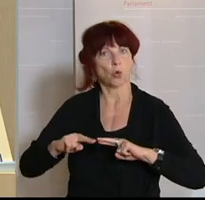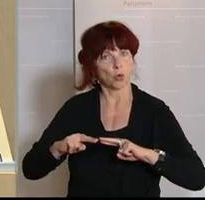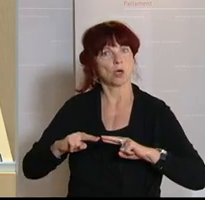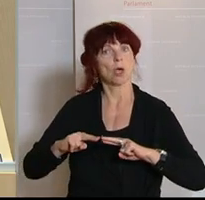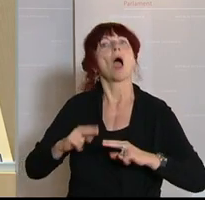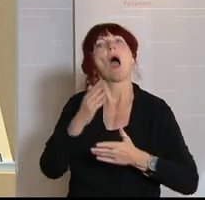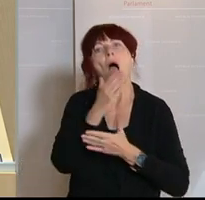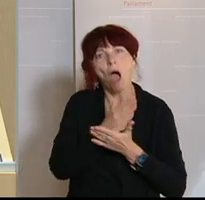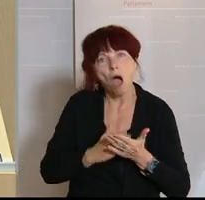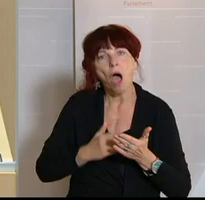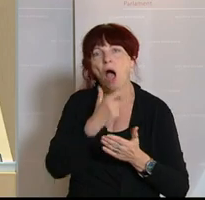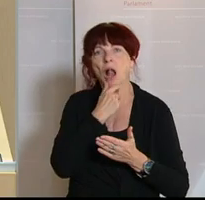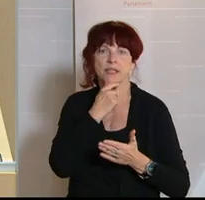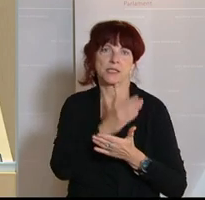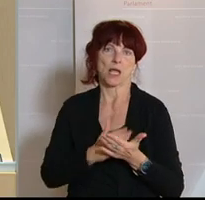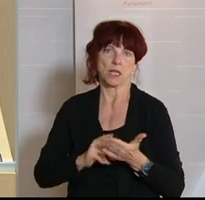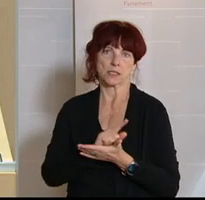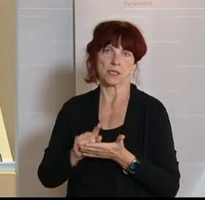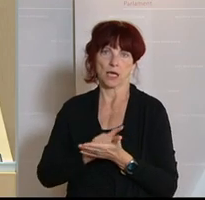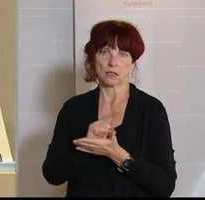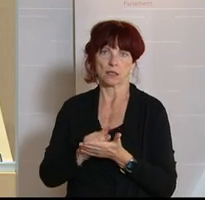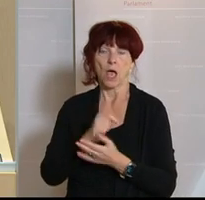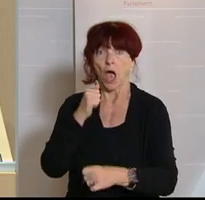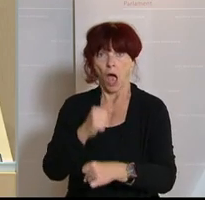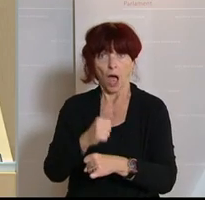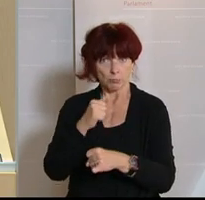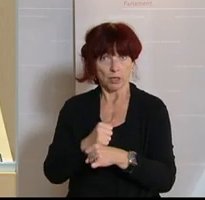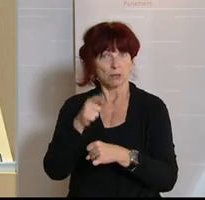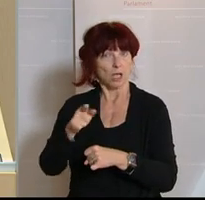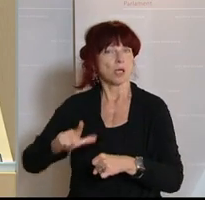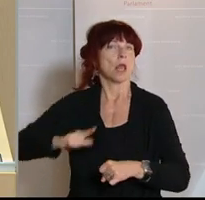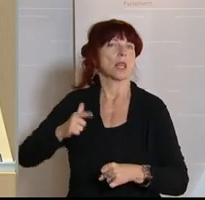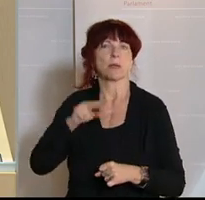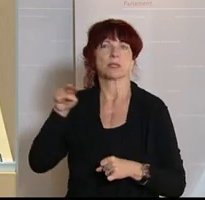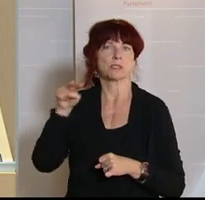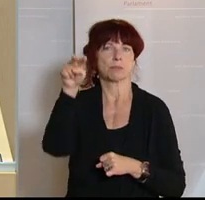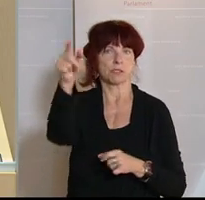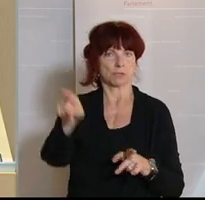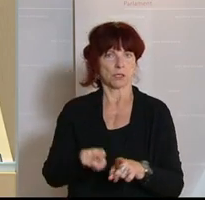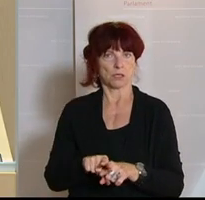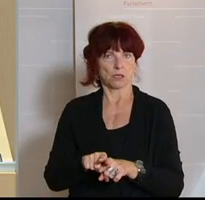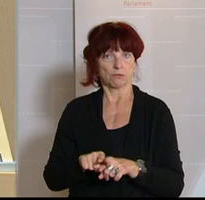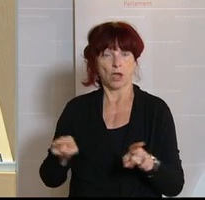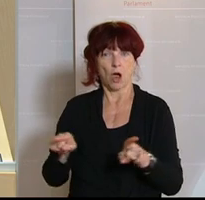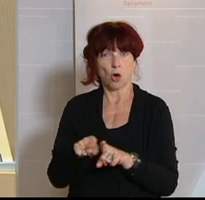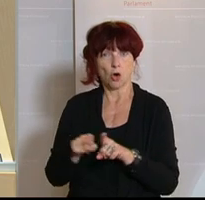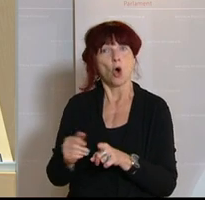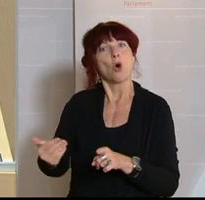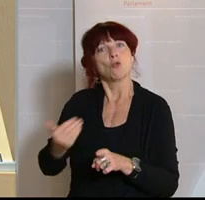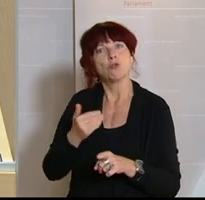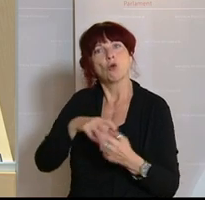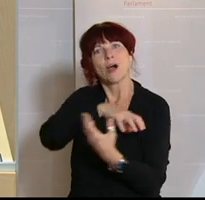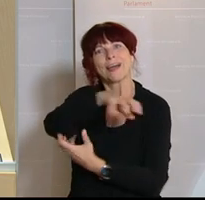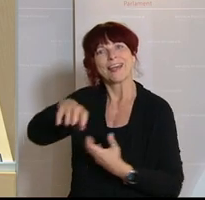Arbeiten ist Perspektive. Unser Ziel war es schon vor der Krise, aufgrund der demografischen Entwicklung altersgerechte